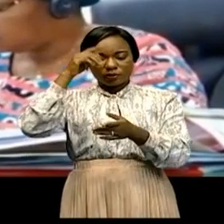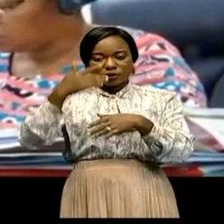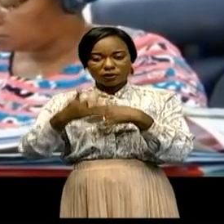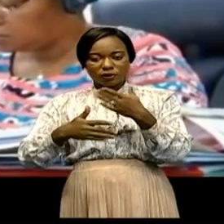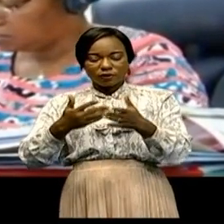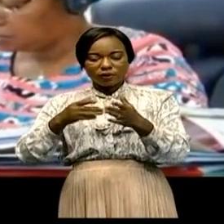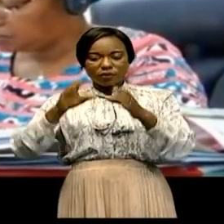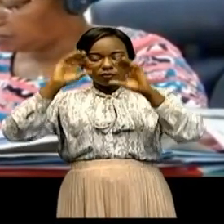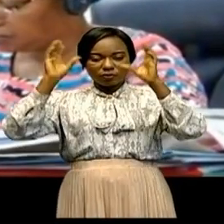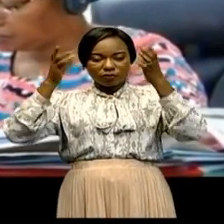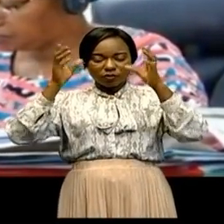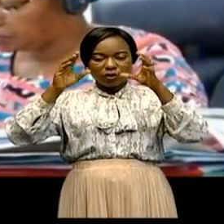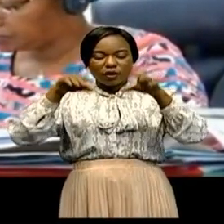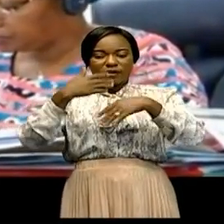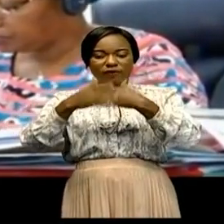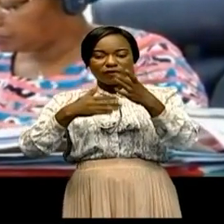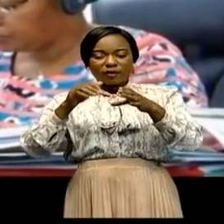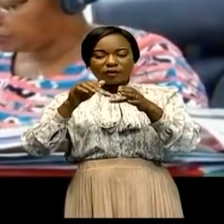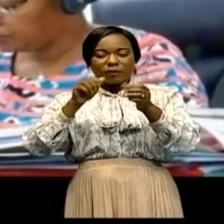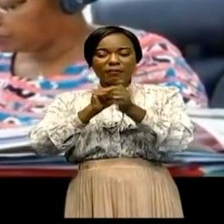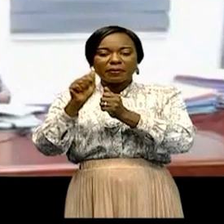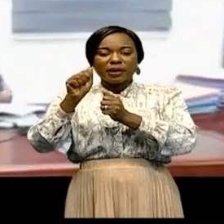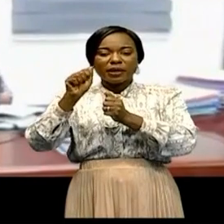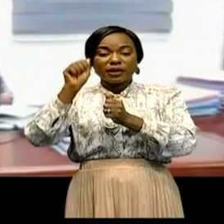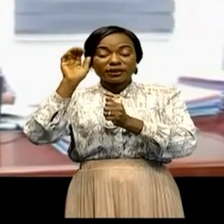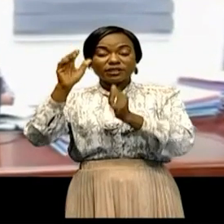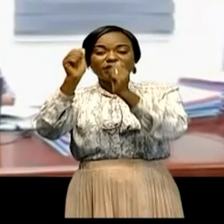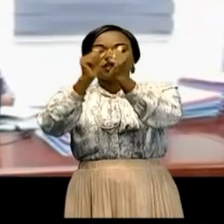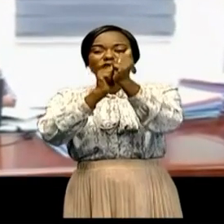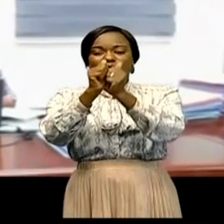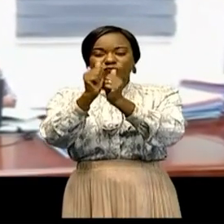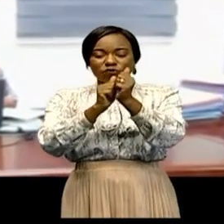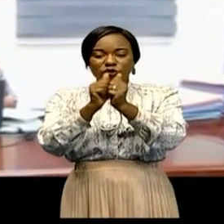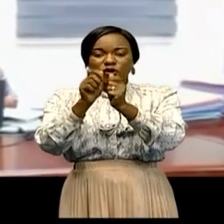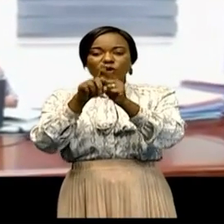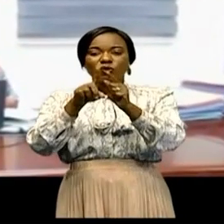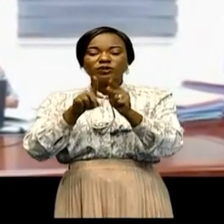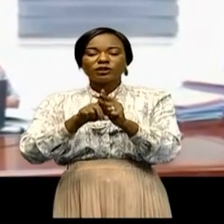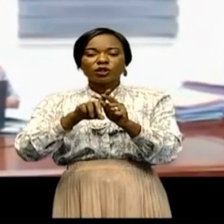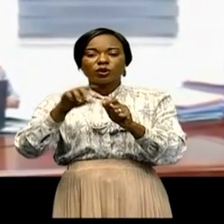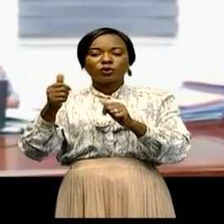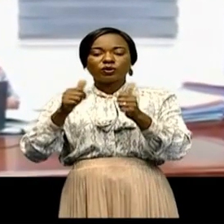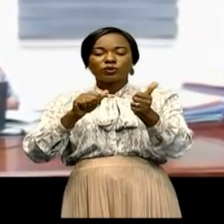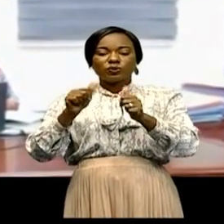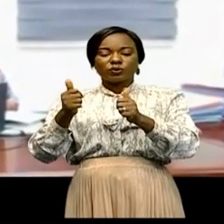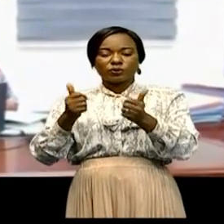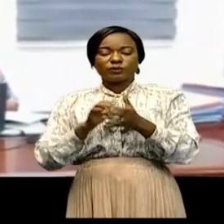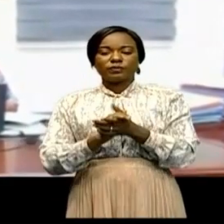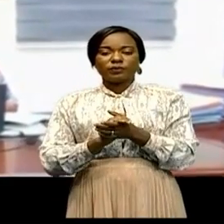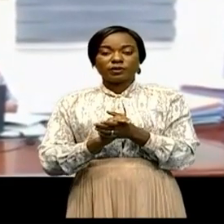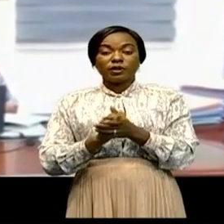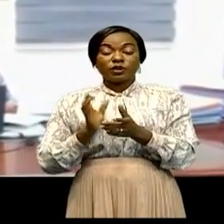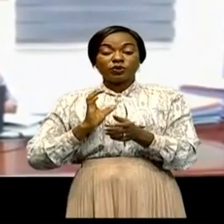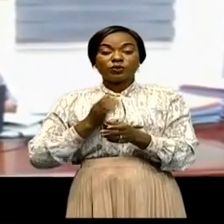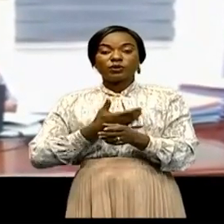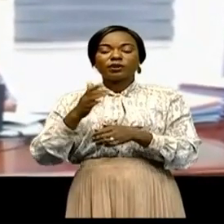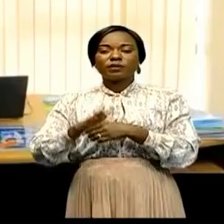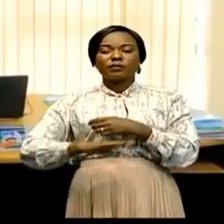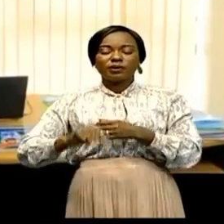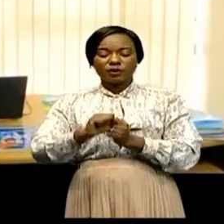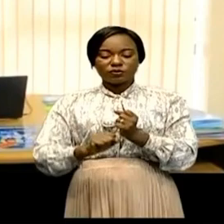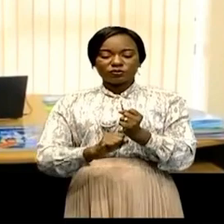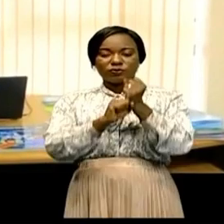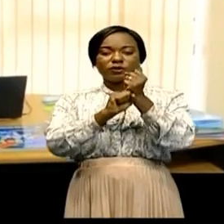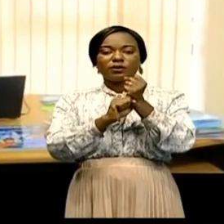écosystémiques rendus par ces forêts, ces tourbillères ainsi que ces autres pluies carbone. Notre pays a soutenu